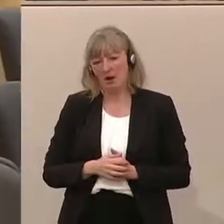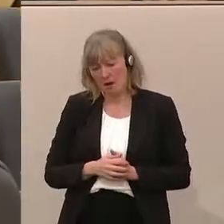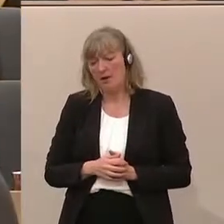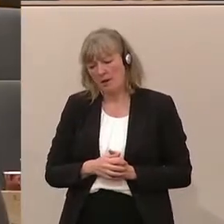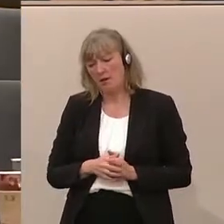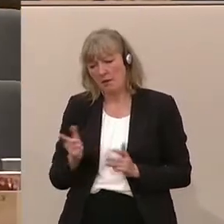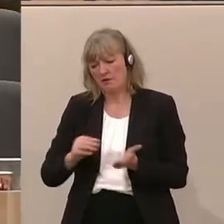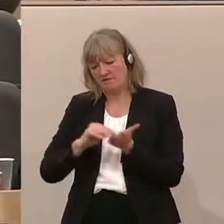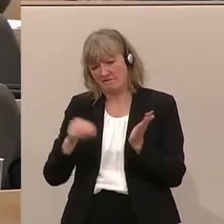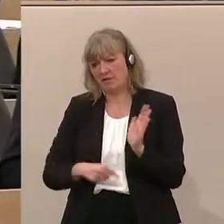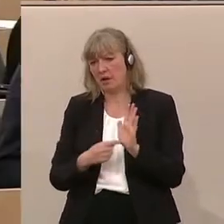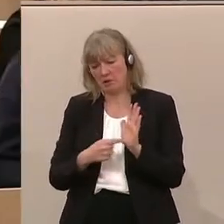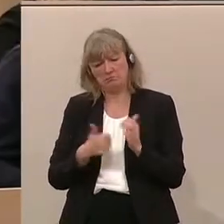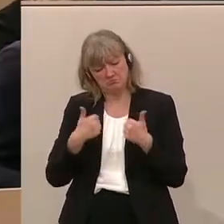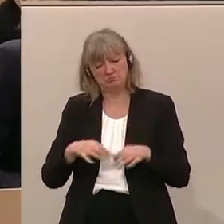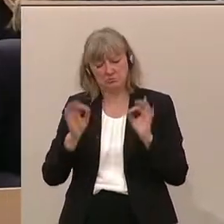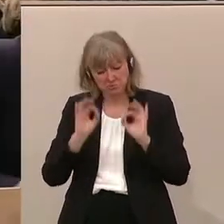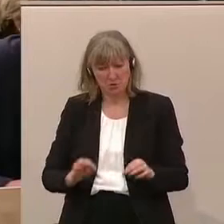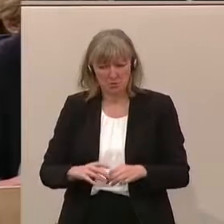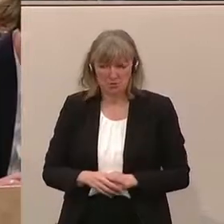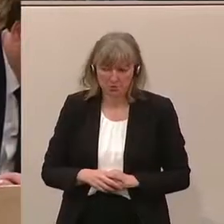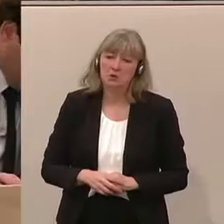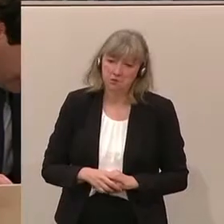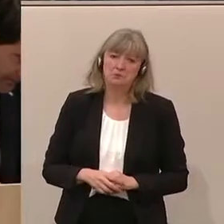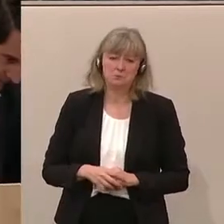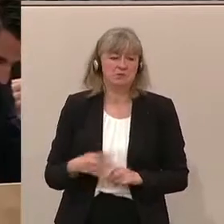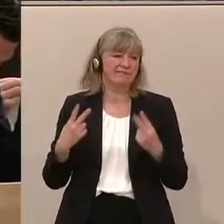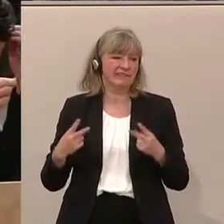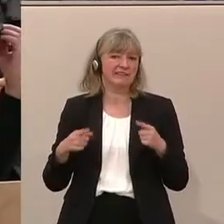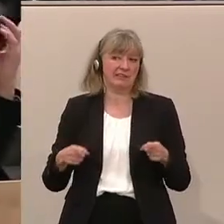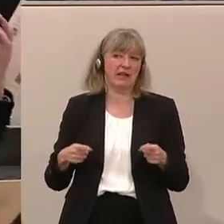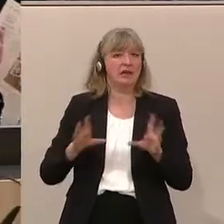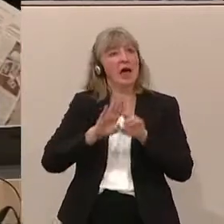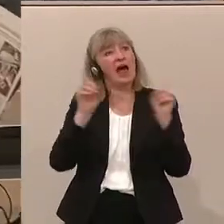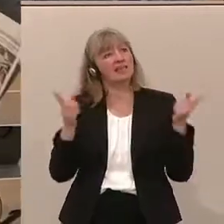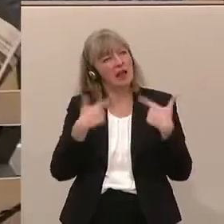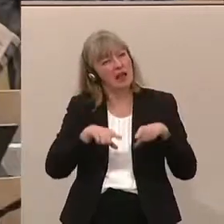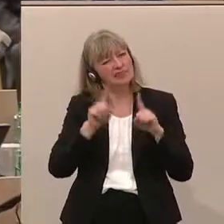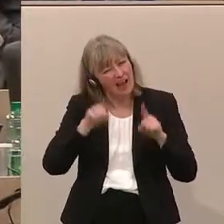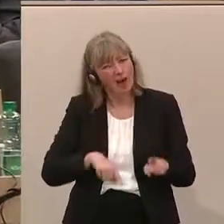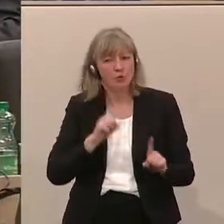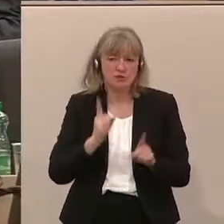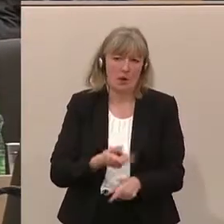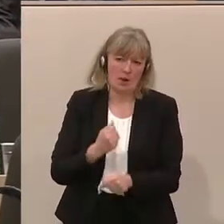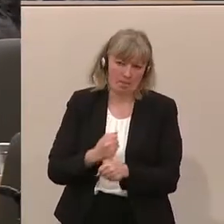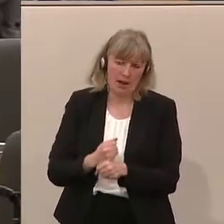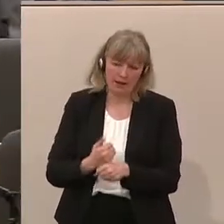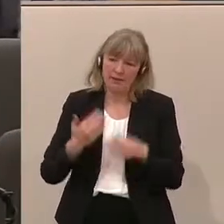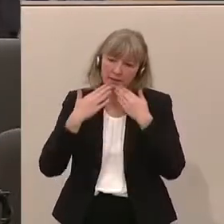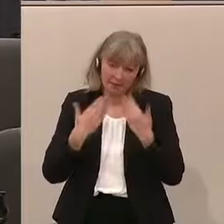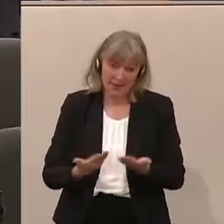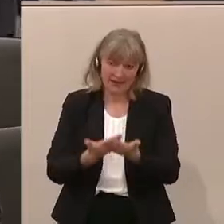ein Vertrag, den wir heute hier beschließen. Und es wäre auch wichtig, dass wir auch das mit anderen Ländern beschließen. Ich danke Ihnen.